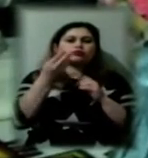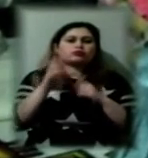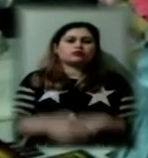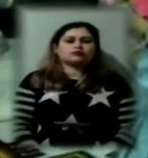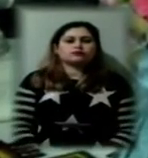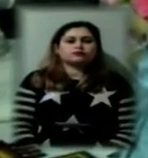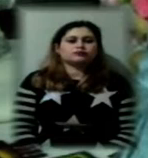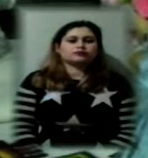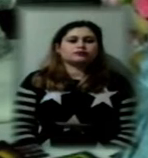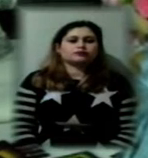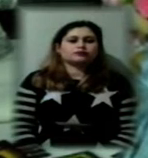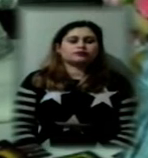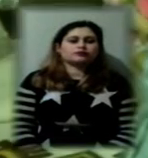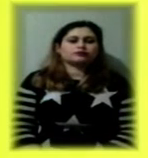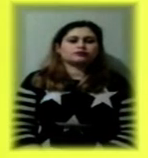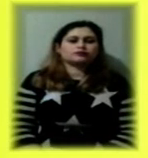Новини на Суспільному. Харсон.